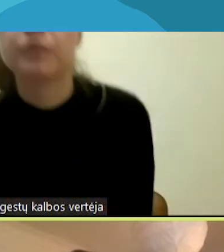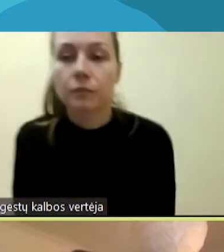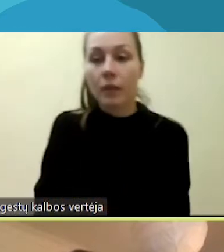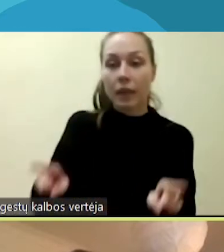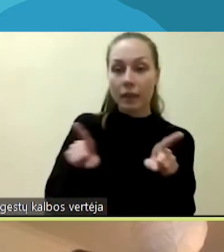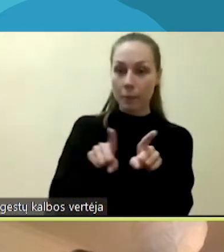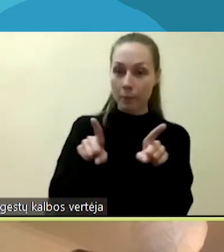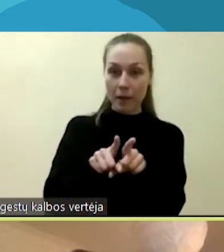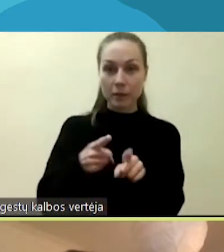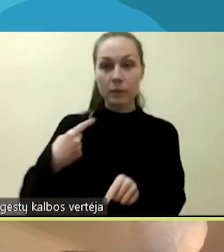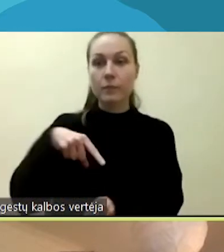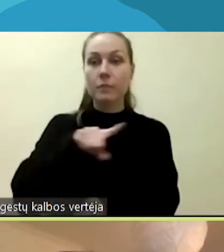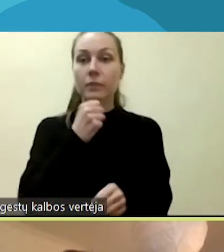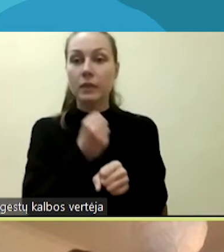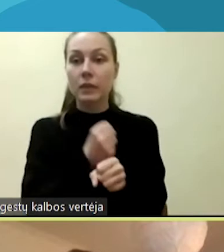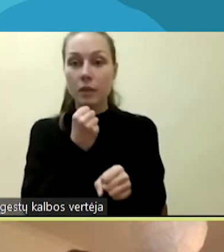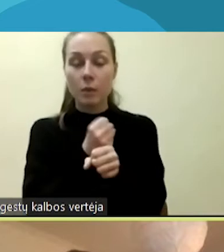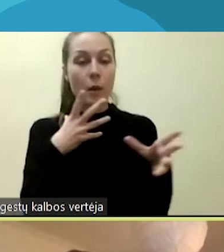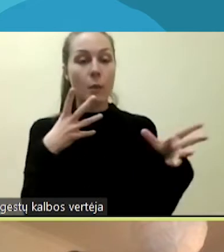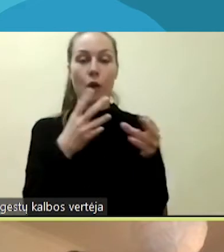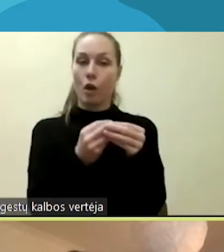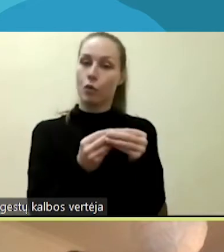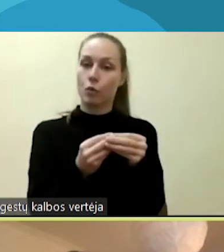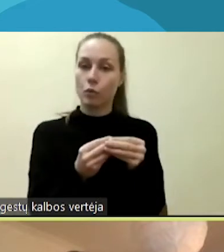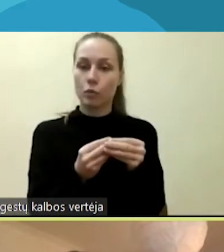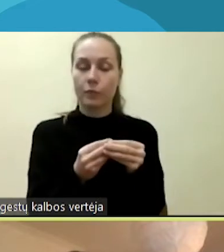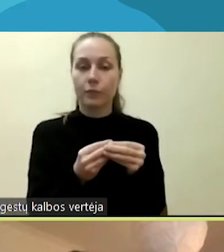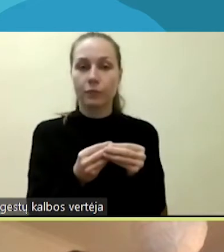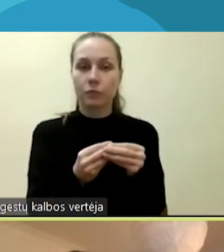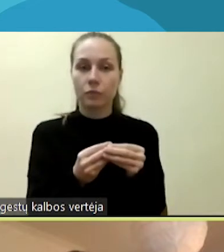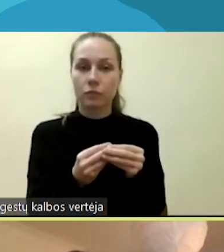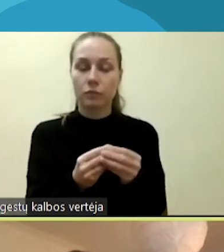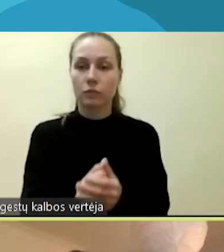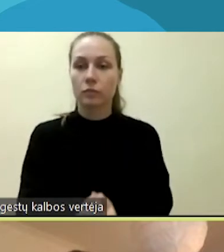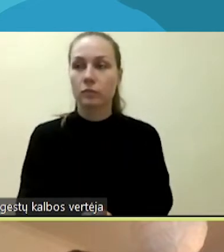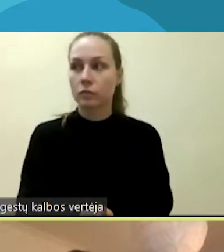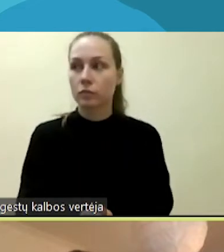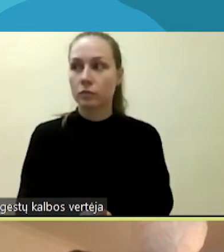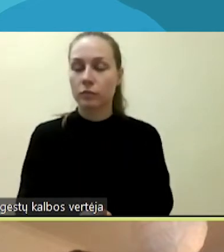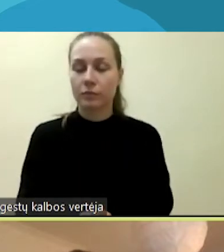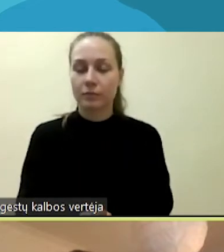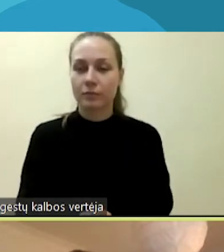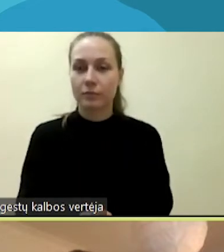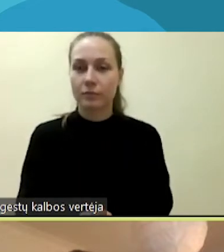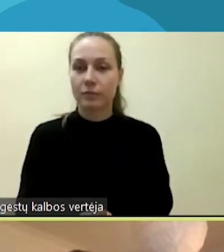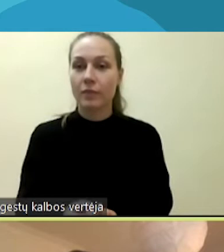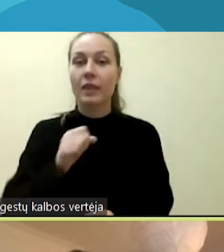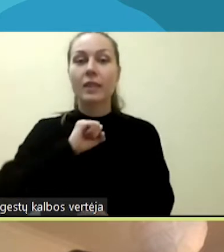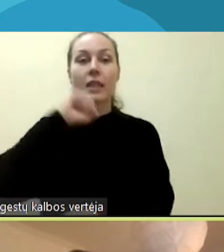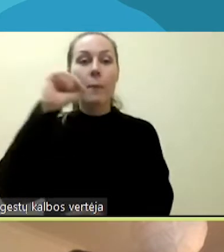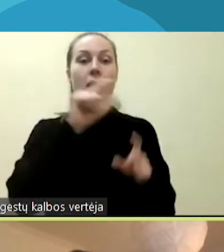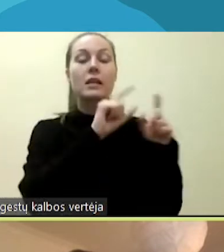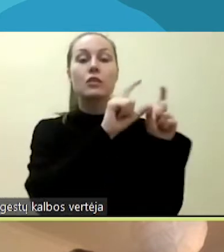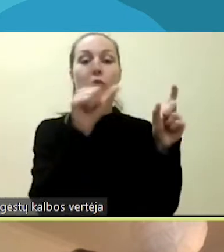Demokratinių institucijų